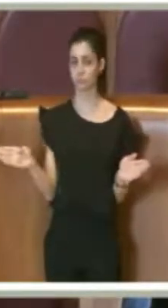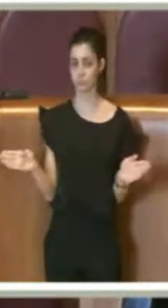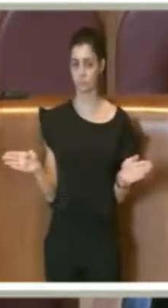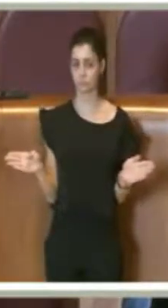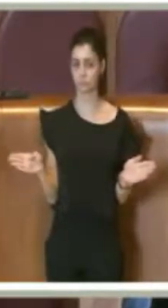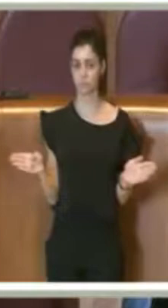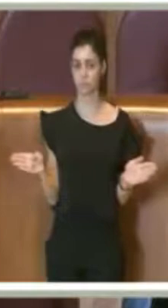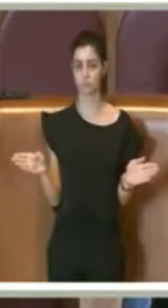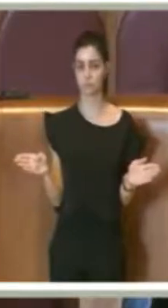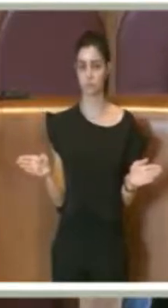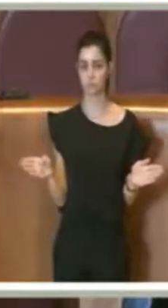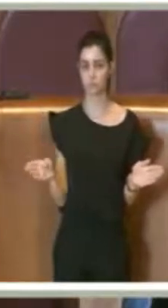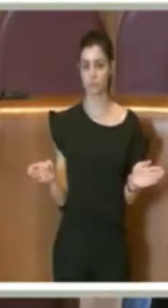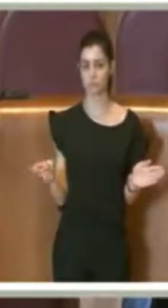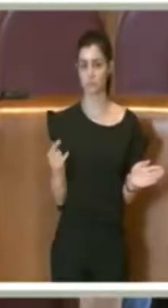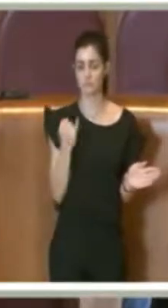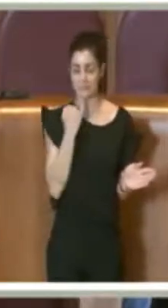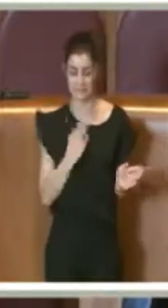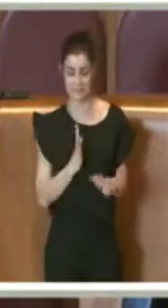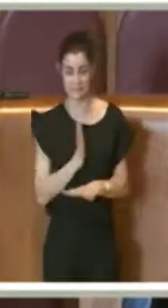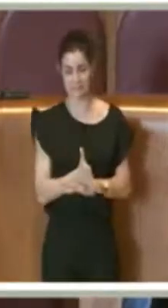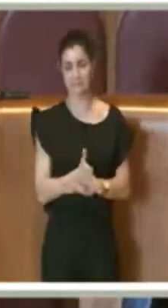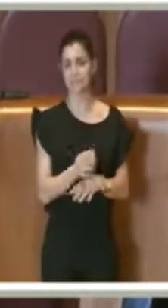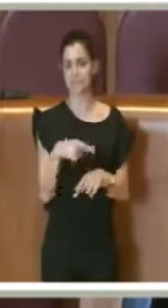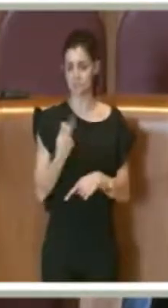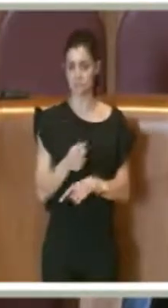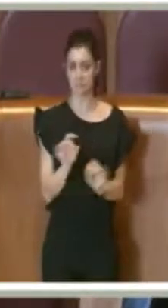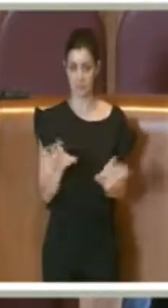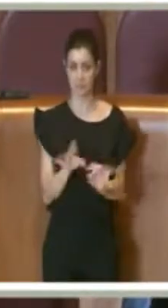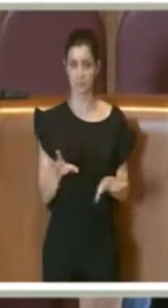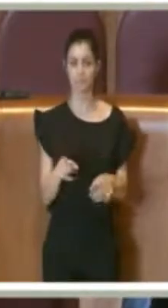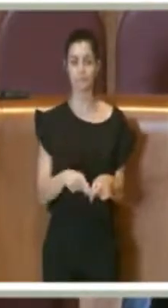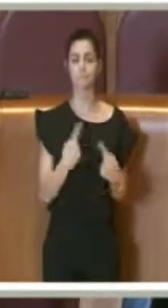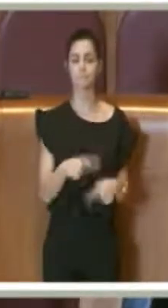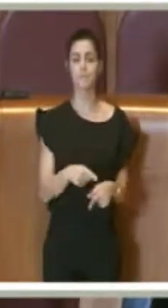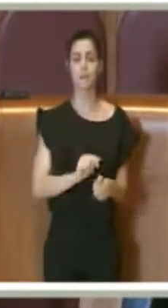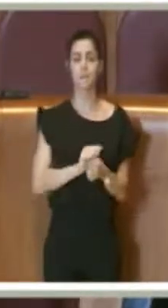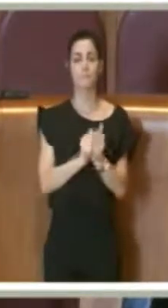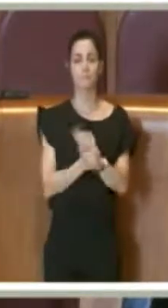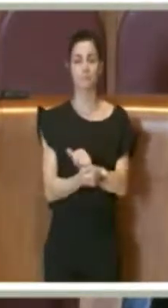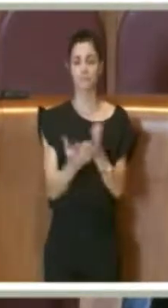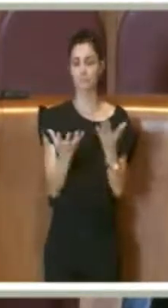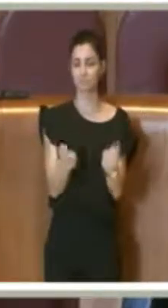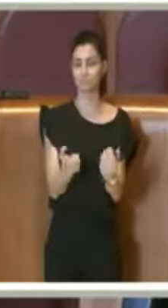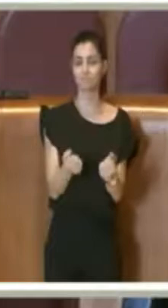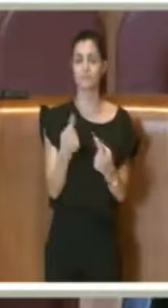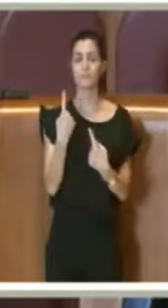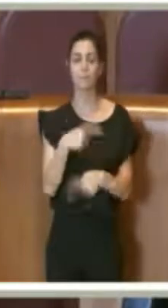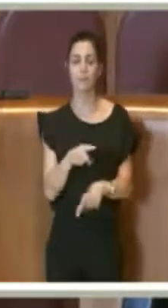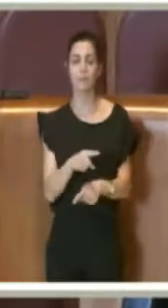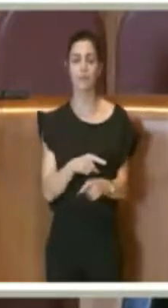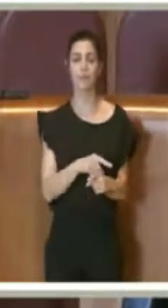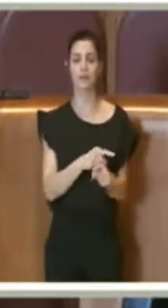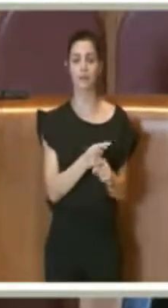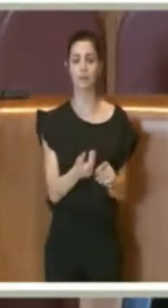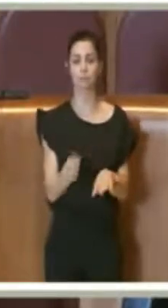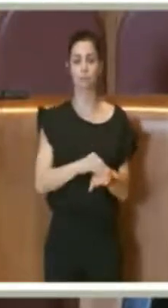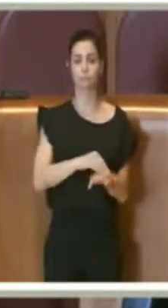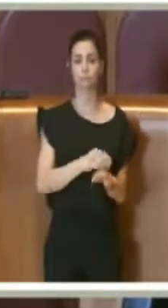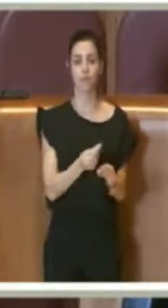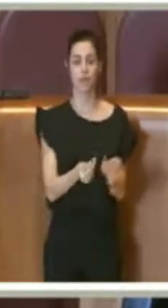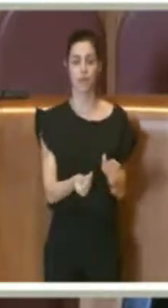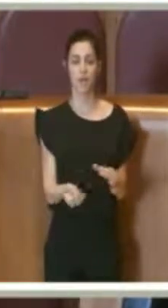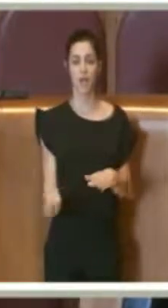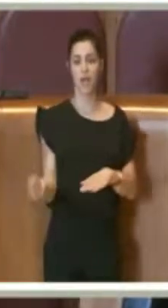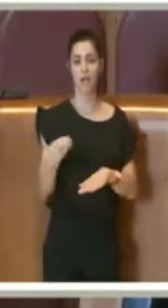intervento lo faremo. Quindi sono delle modifiche in sostanza per aggiornare il regolamento